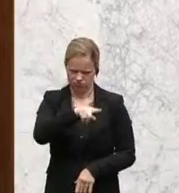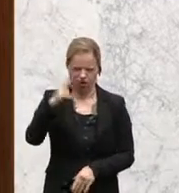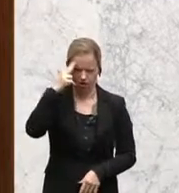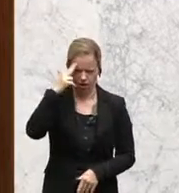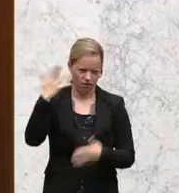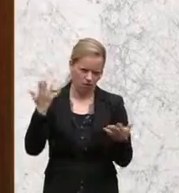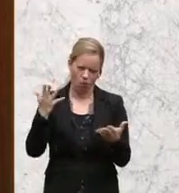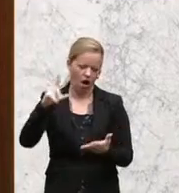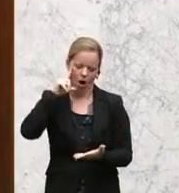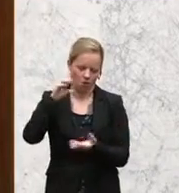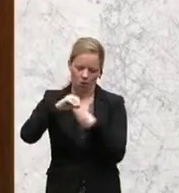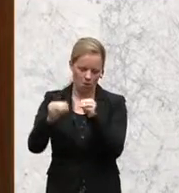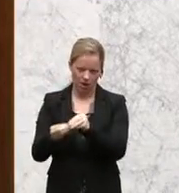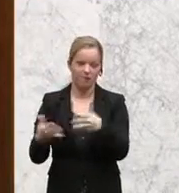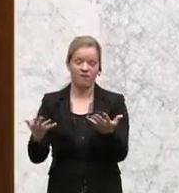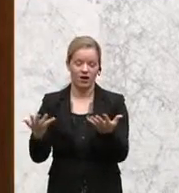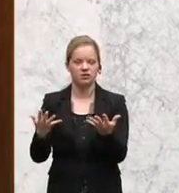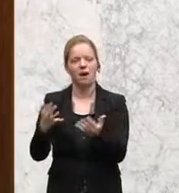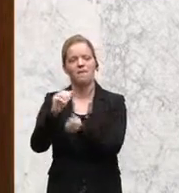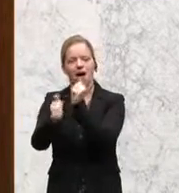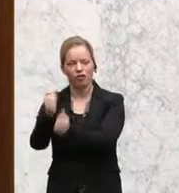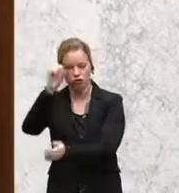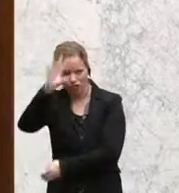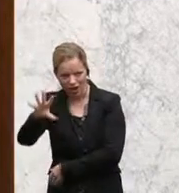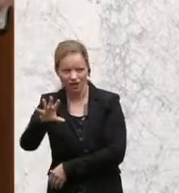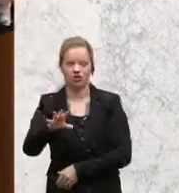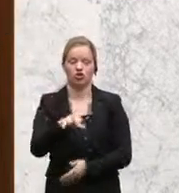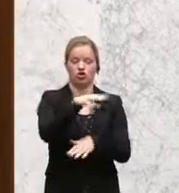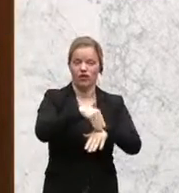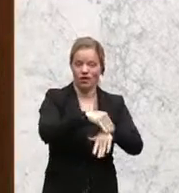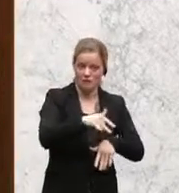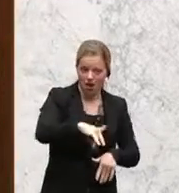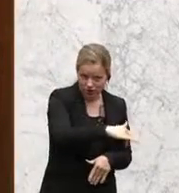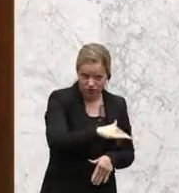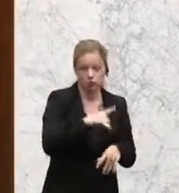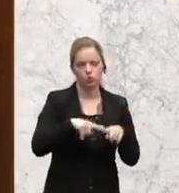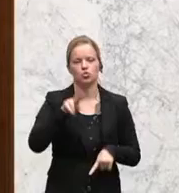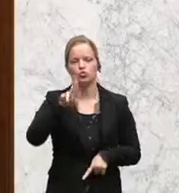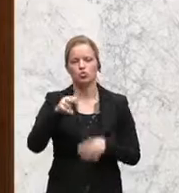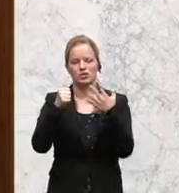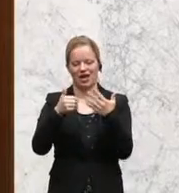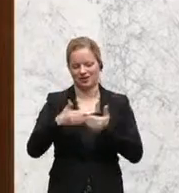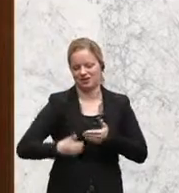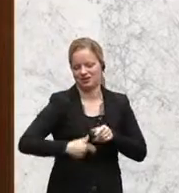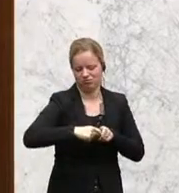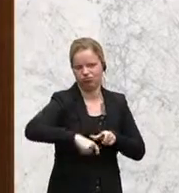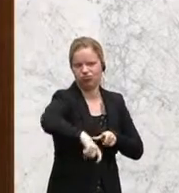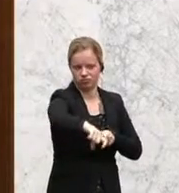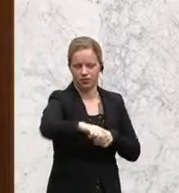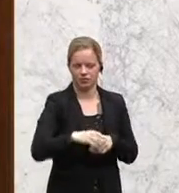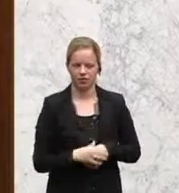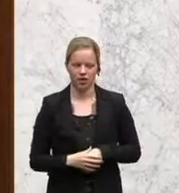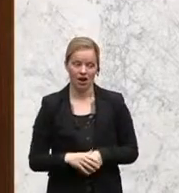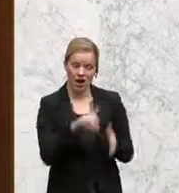Praterstern, das ist der Schwedenplatz zum Teil und das ist vor allem die breite Linie an der U6. Und das, was uns am Linzer